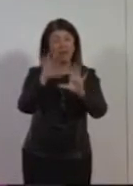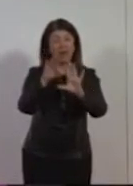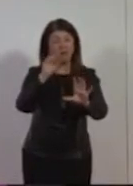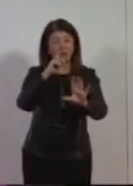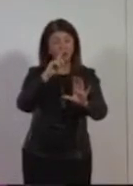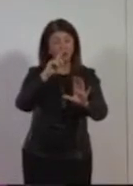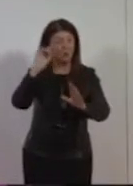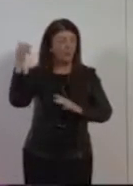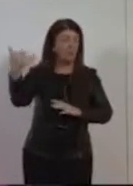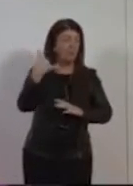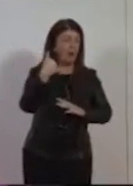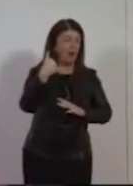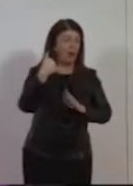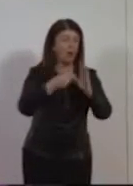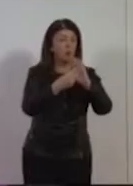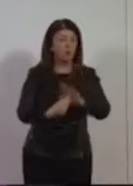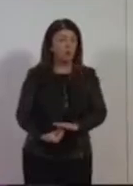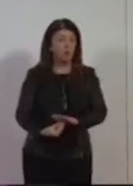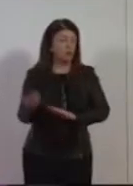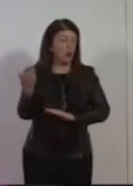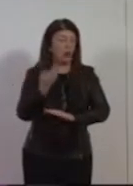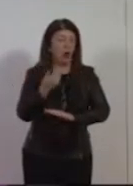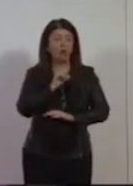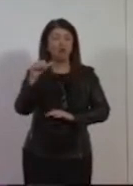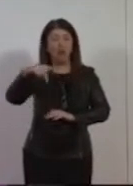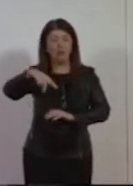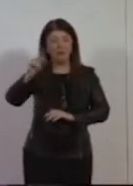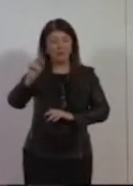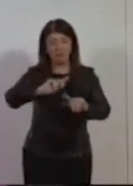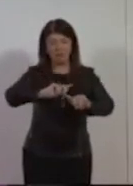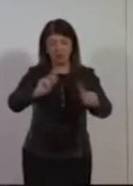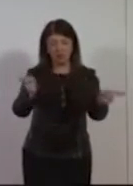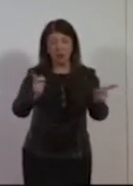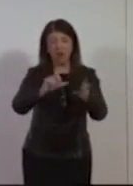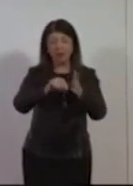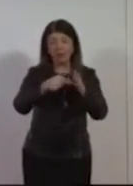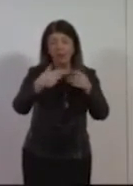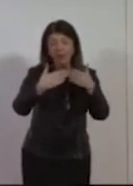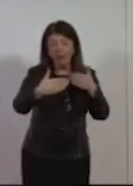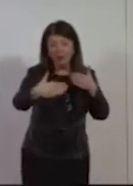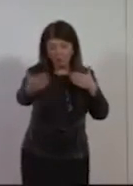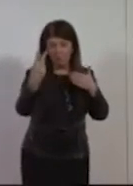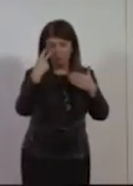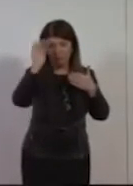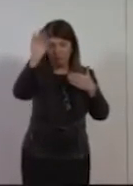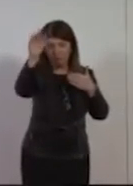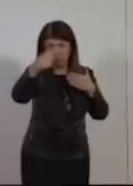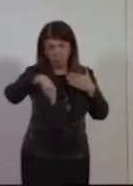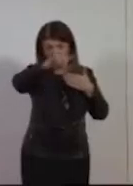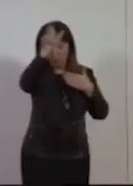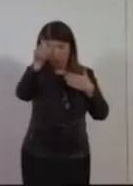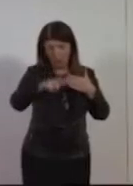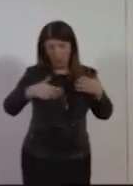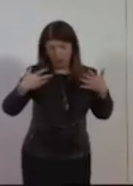colpo non l'ha subito solo il Partito Democratico, è un colpo che nel tempo peserà sul futuro del nostro Paese. Ma noi non